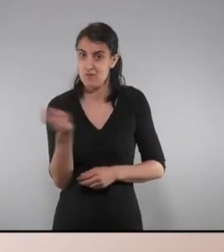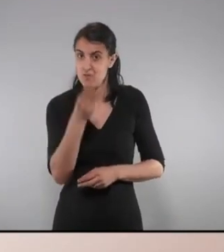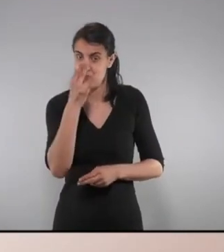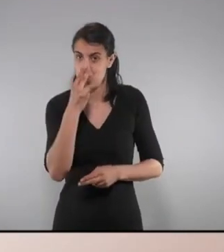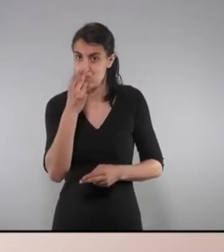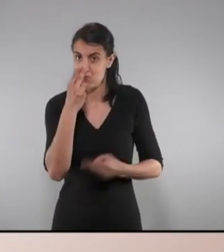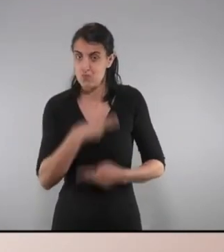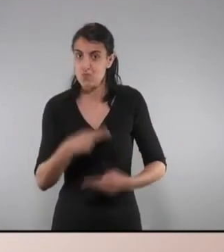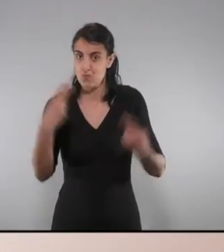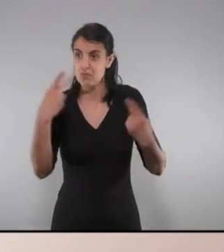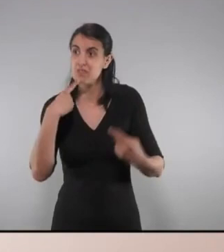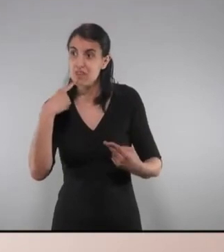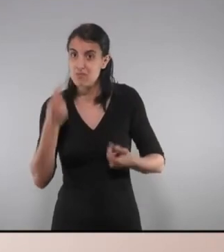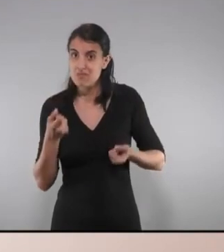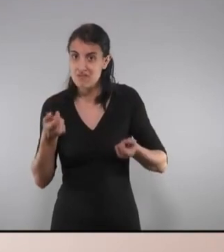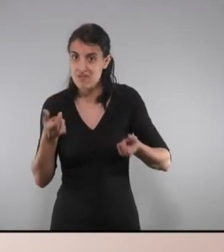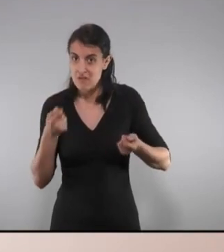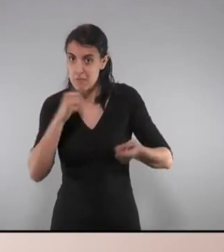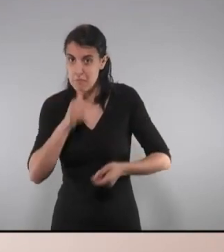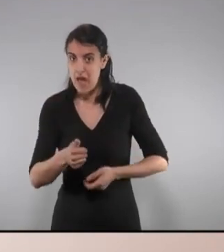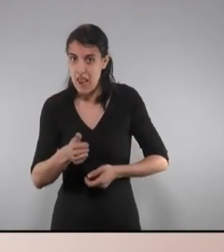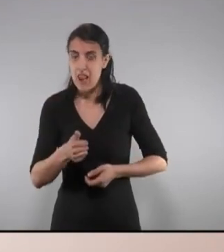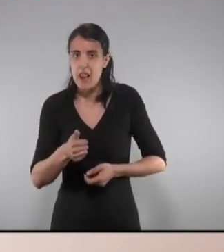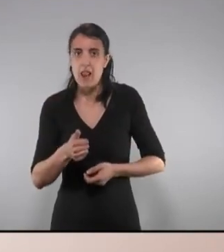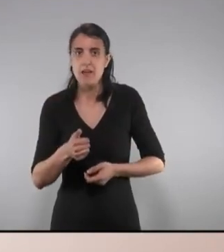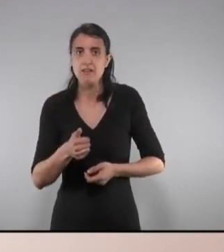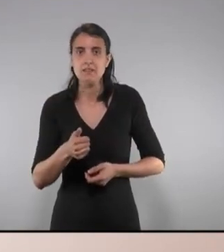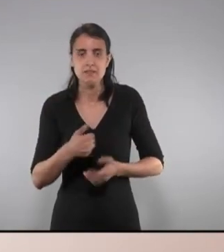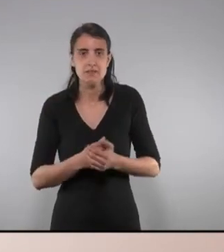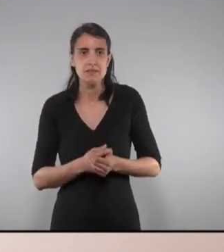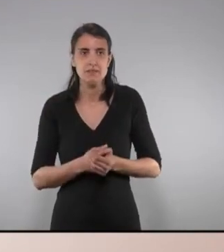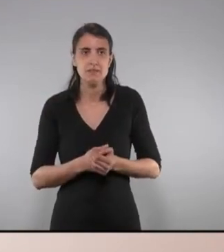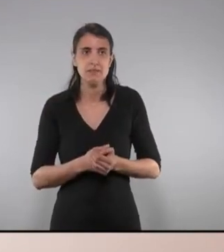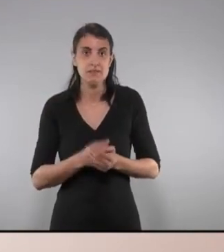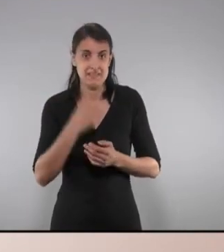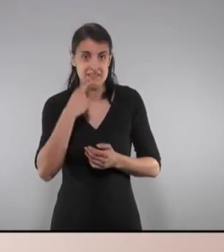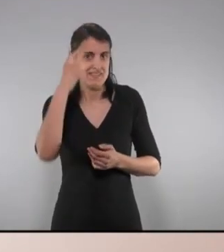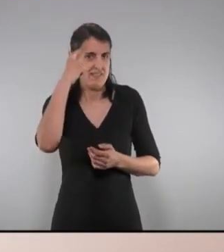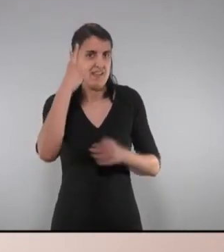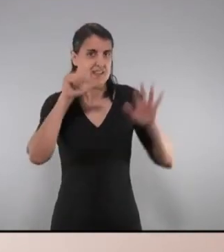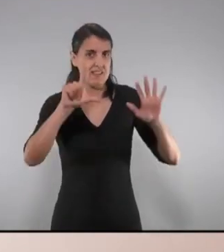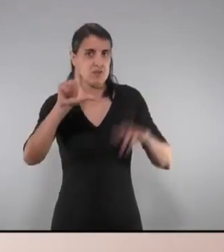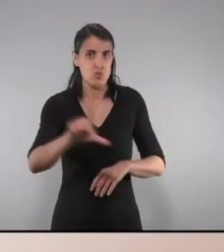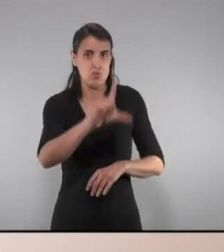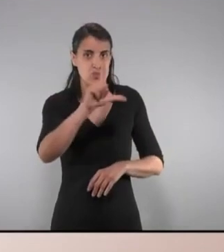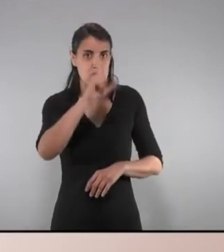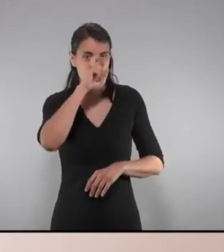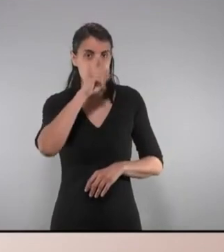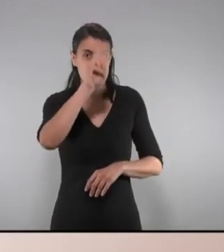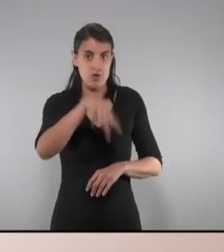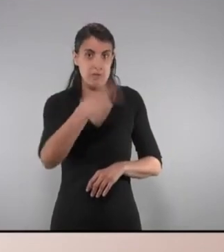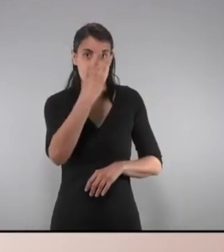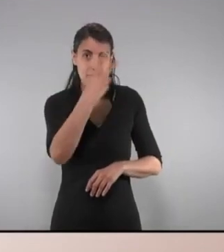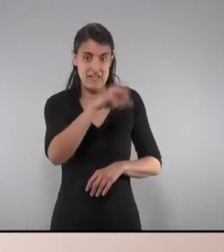malbaratats i com pensem rescabalar-los, es deuen que el dia 7 de juliol de l'any 2020 es va fer en aquest